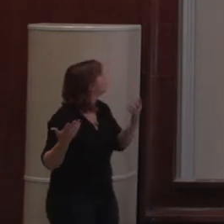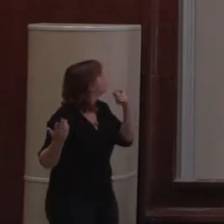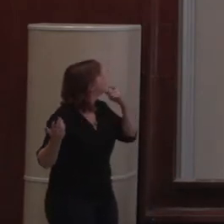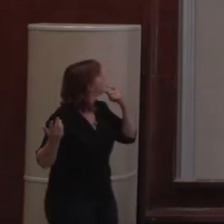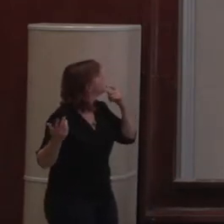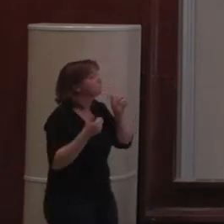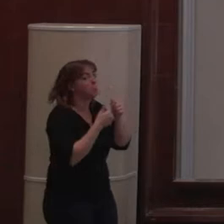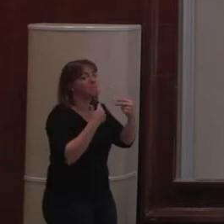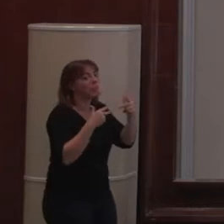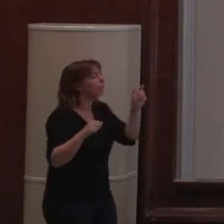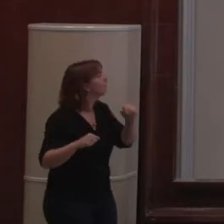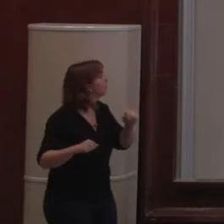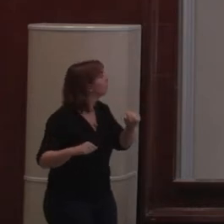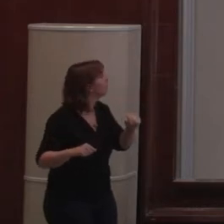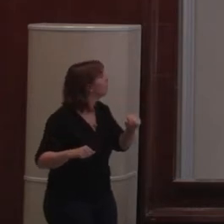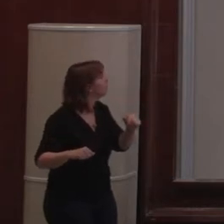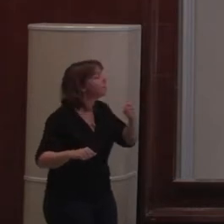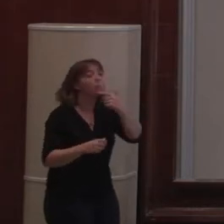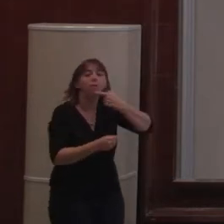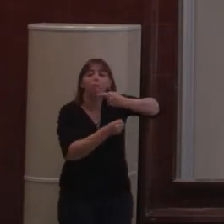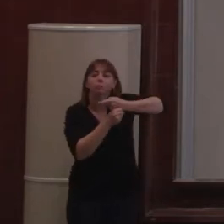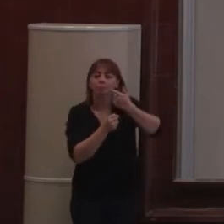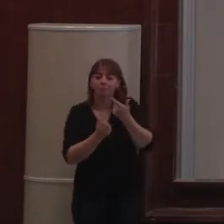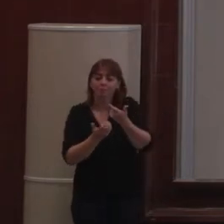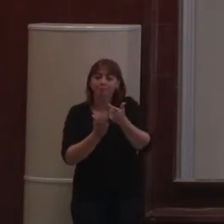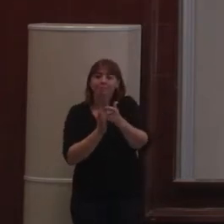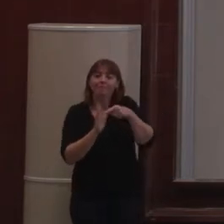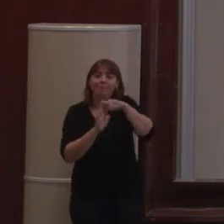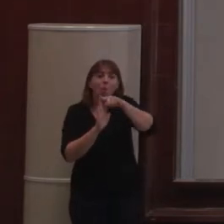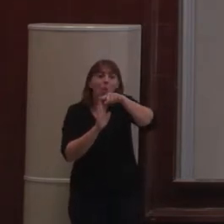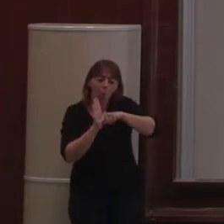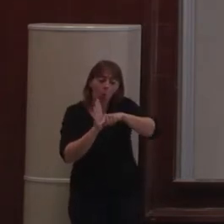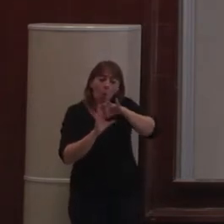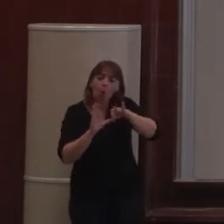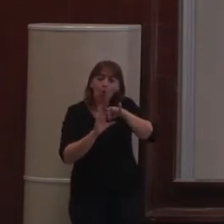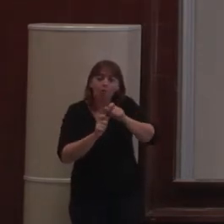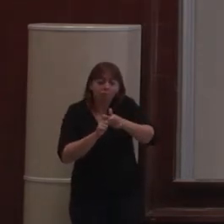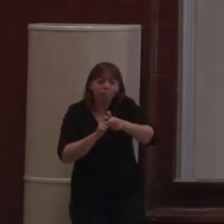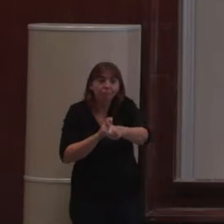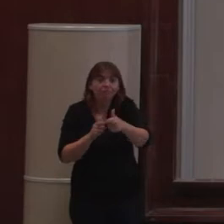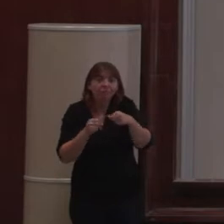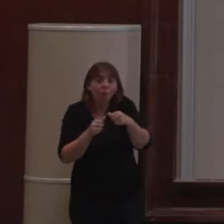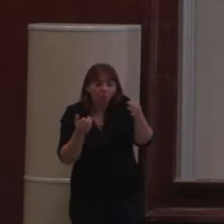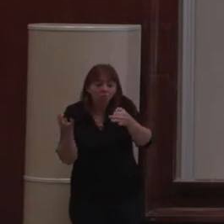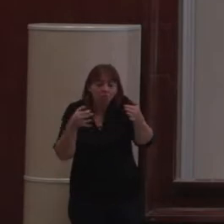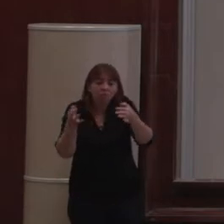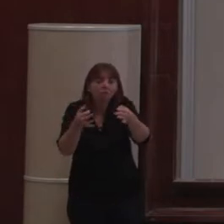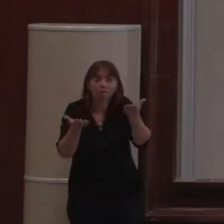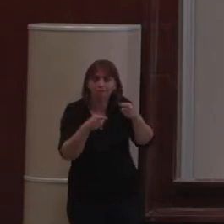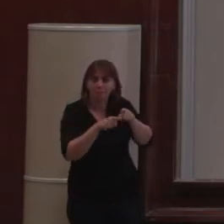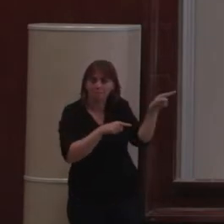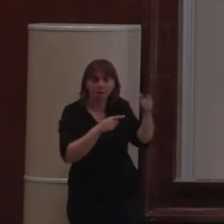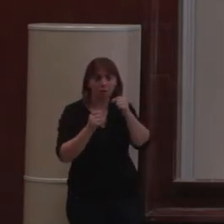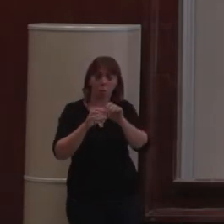dire, les instructions. Donc là, c'est aussi un riche texte. Voilà. Et donc, comme ça,